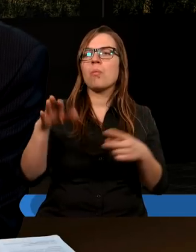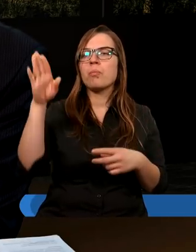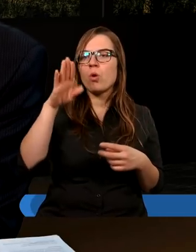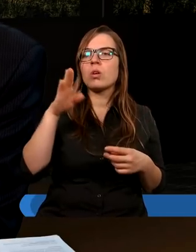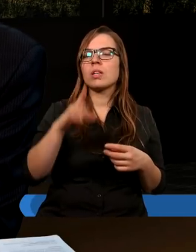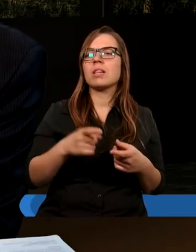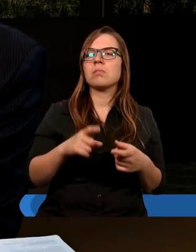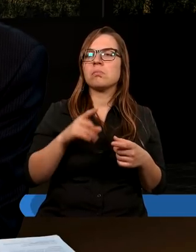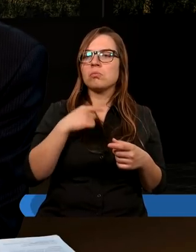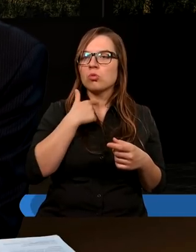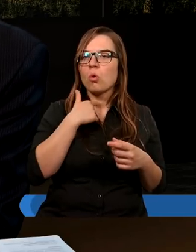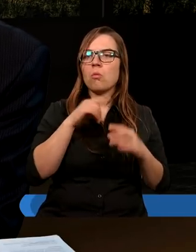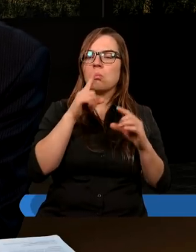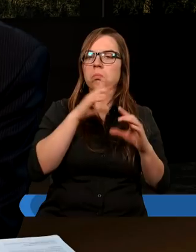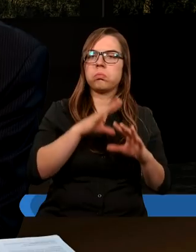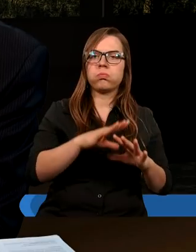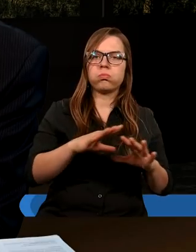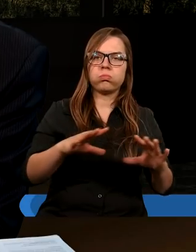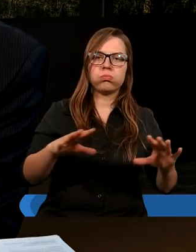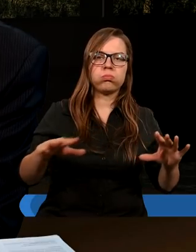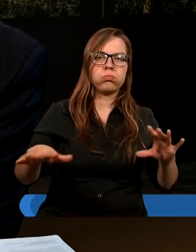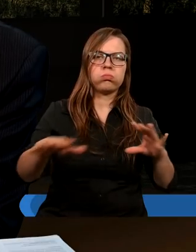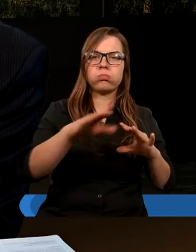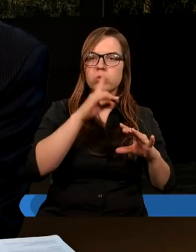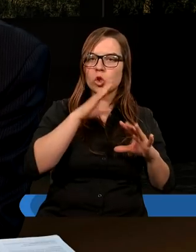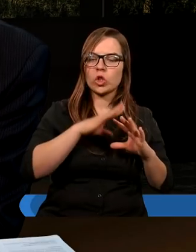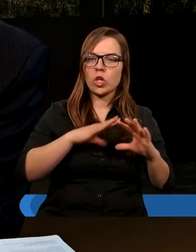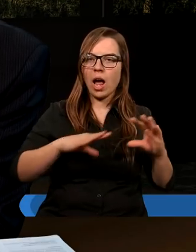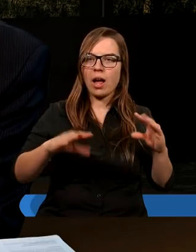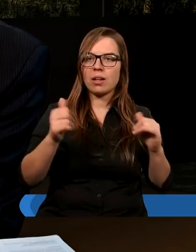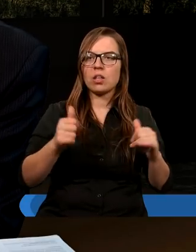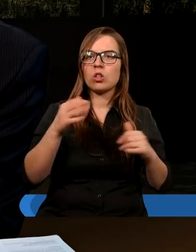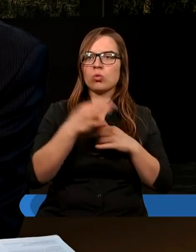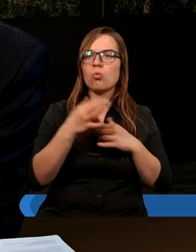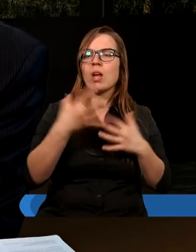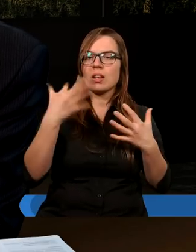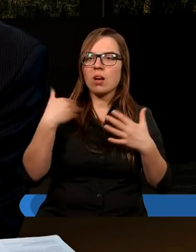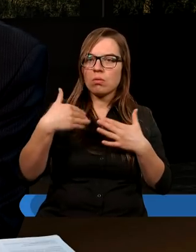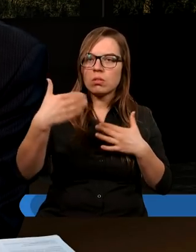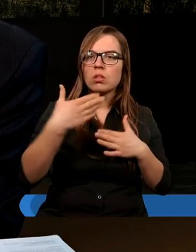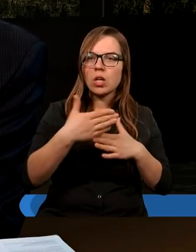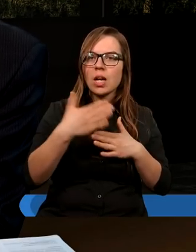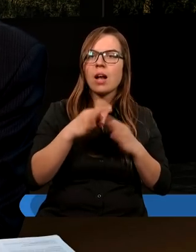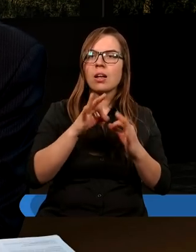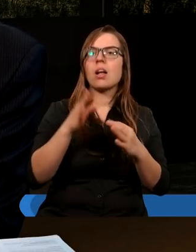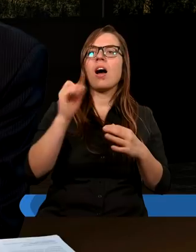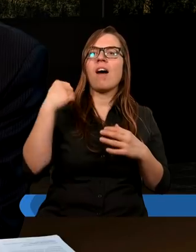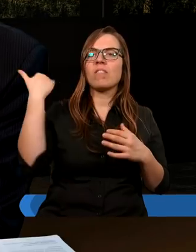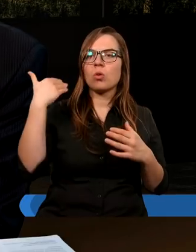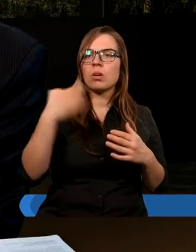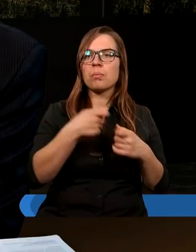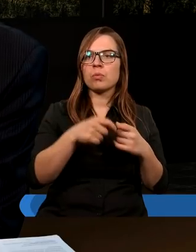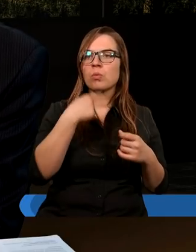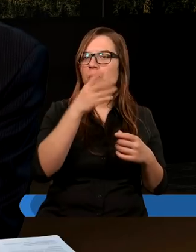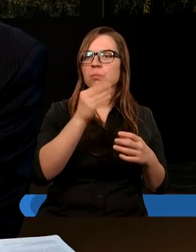Zawiesił głos, cisza przez chwilę trwała, student chciał kontynuować, ale wykładowca